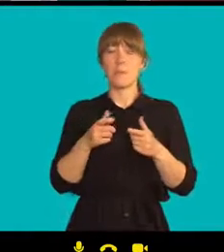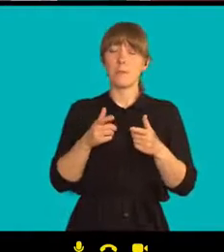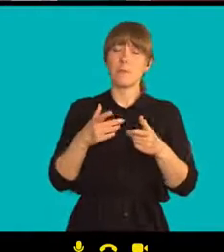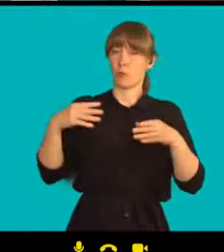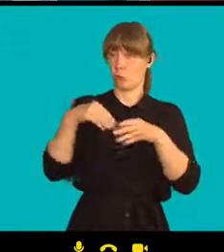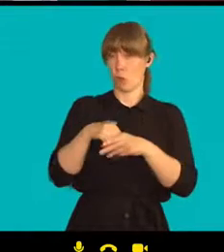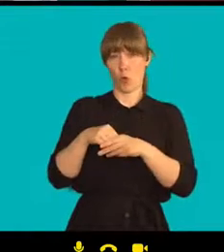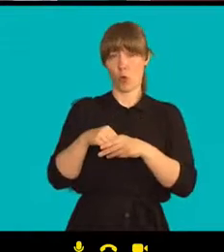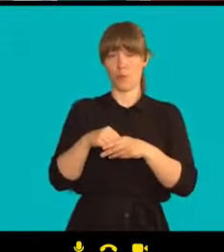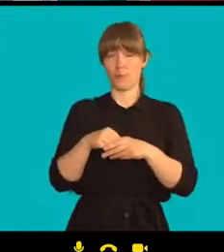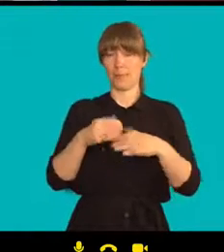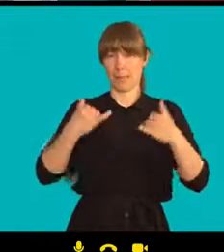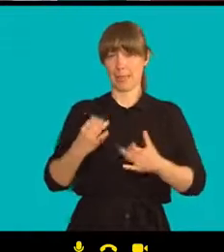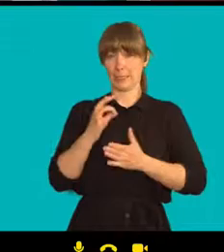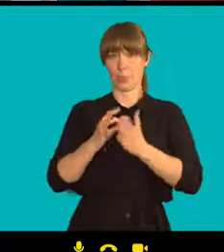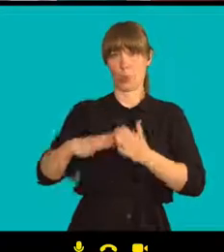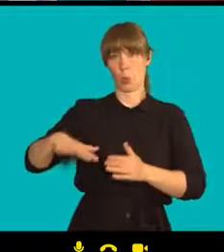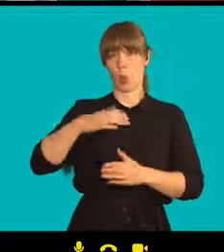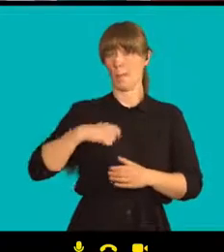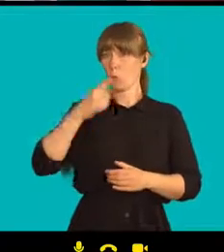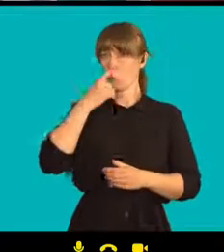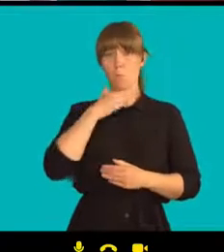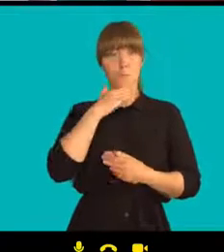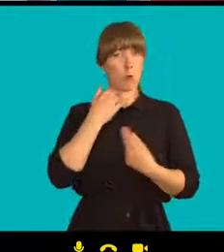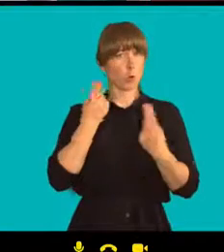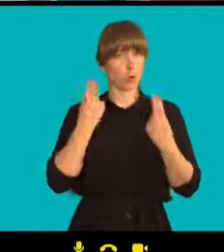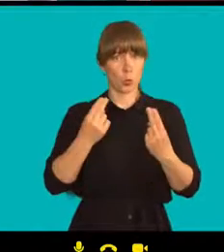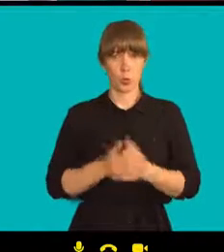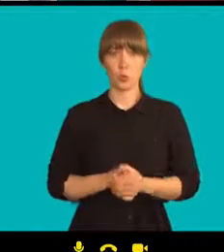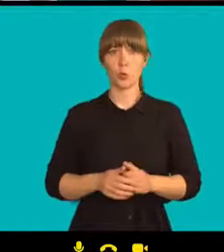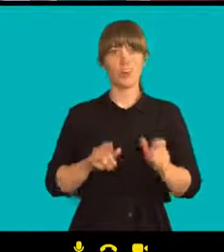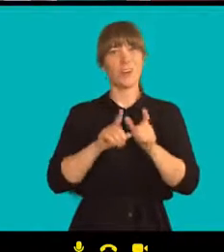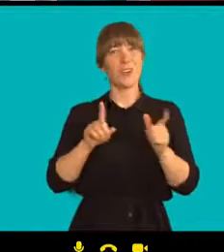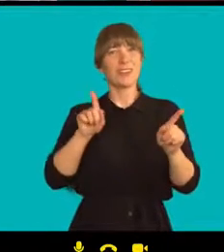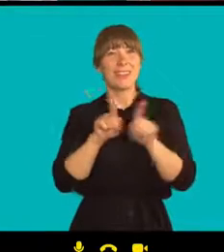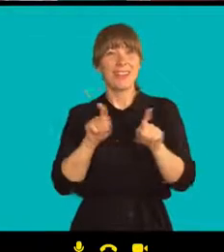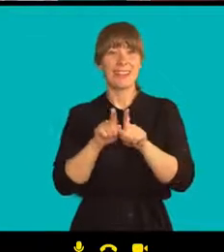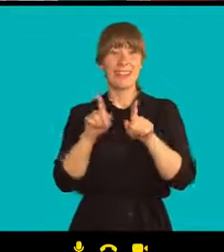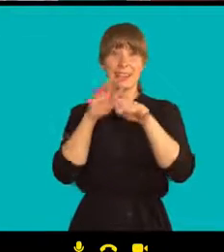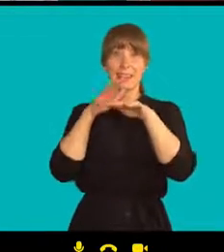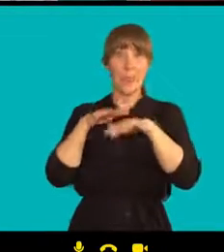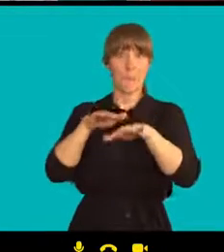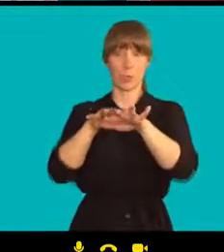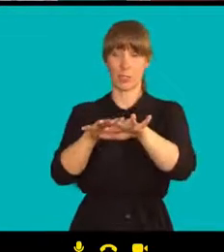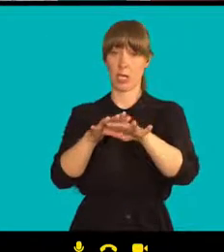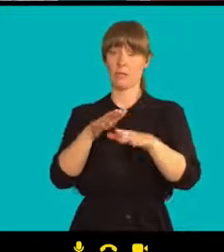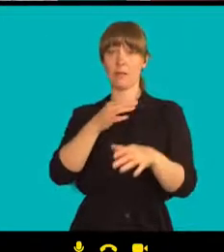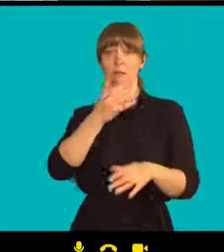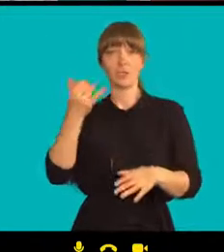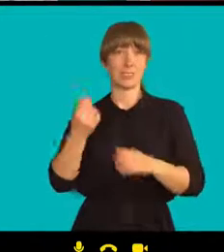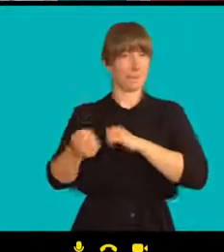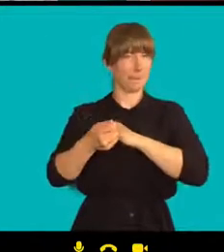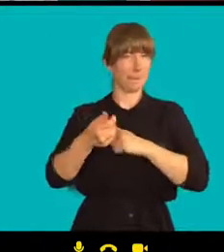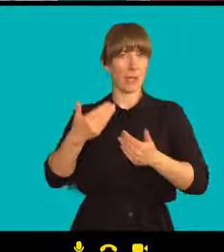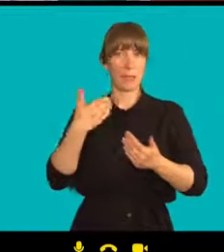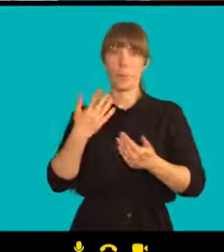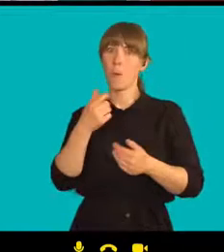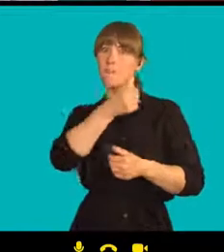Myslím, že umělci byli vepředu, byli v první linii v srpnu.